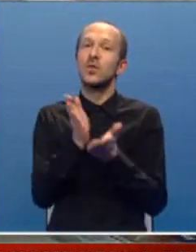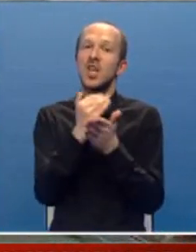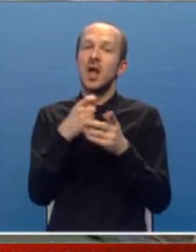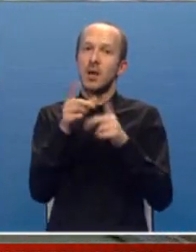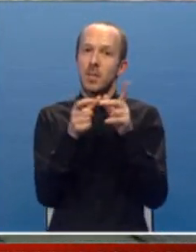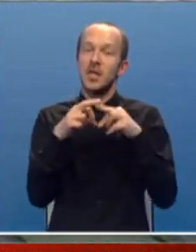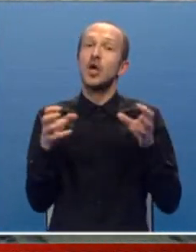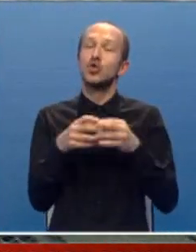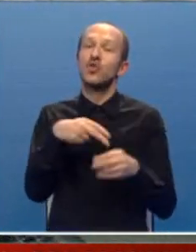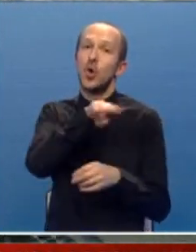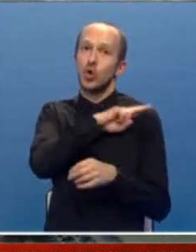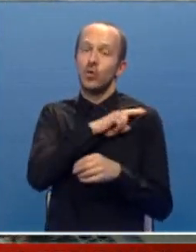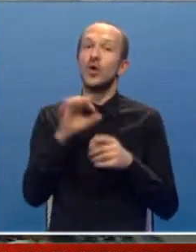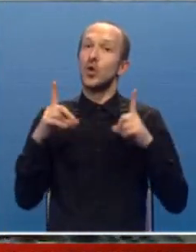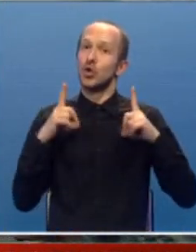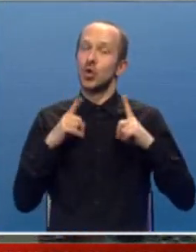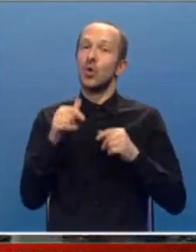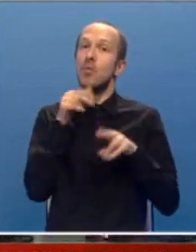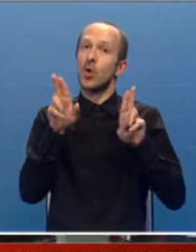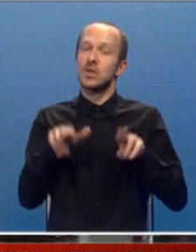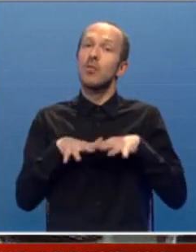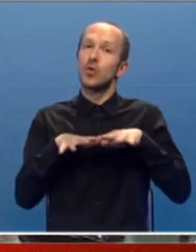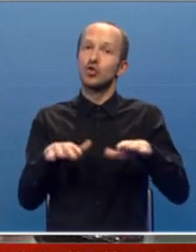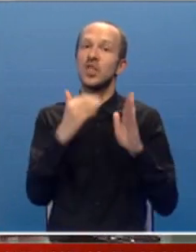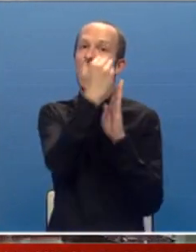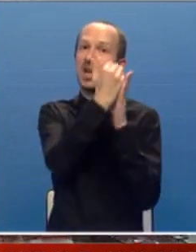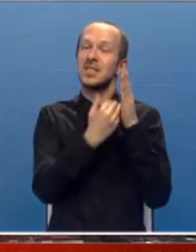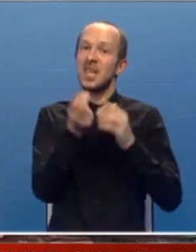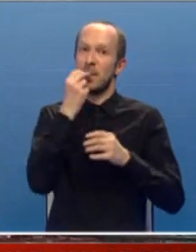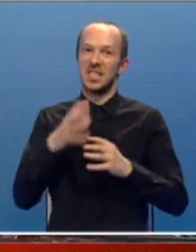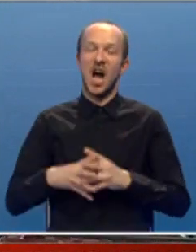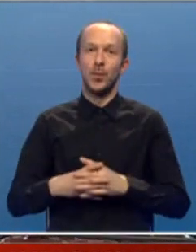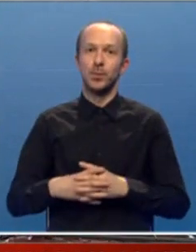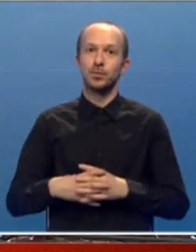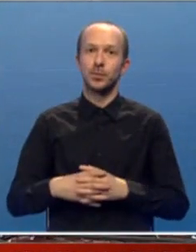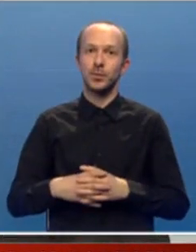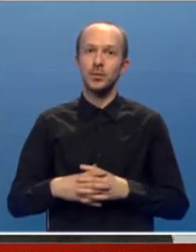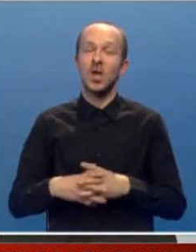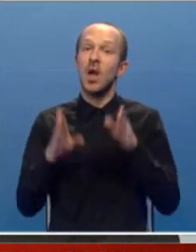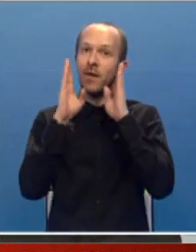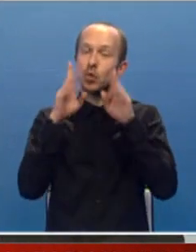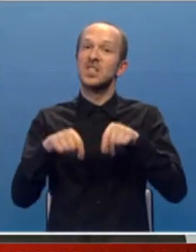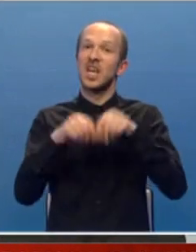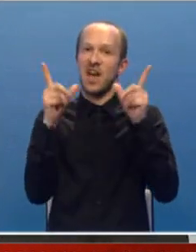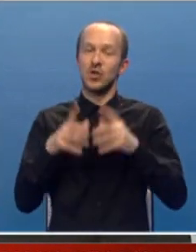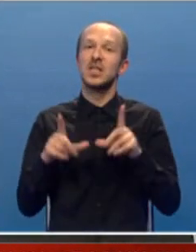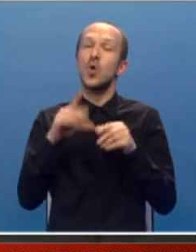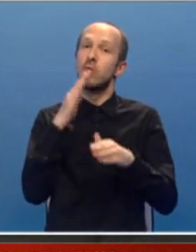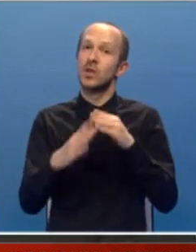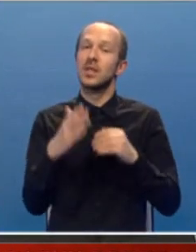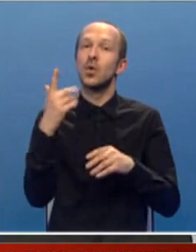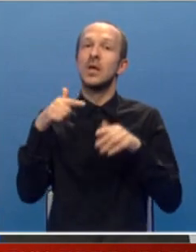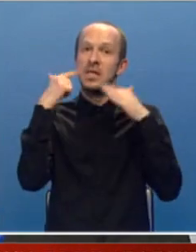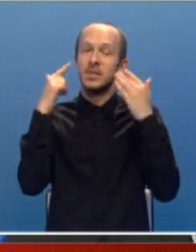kampanje društveno odgovorni očekuje i potencijalno proširenje liste namirnice. Fokus javnosti u posljednjih